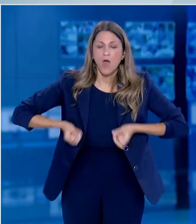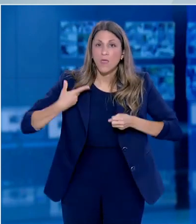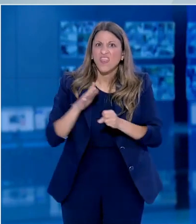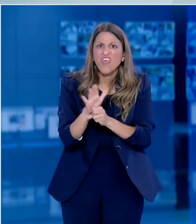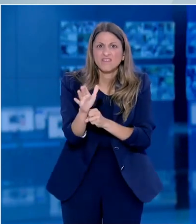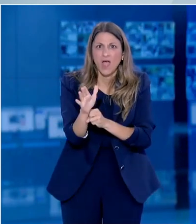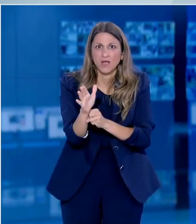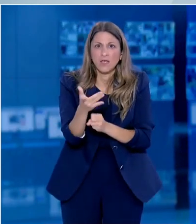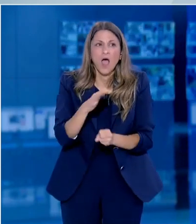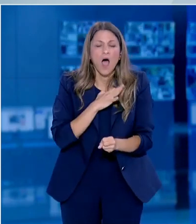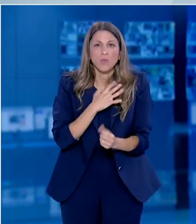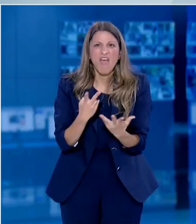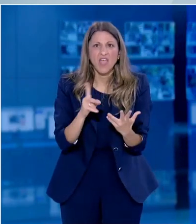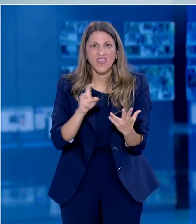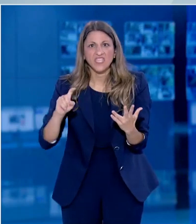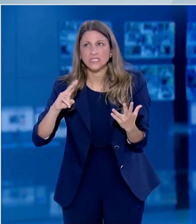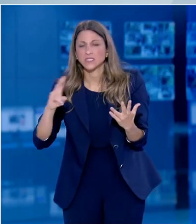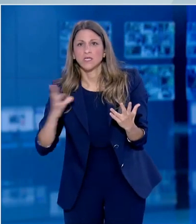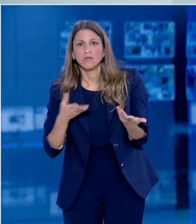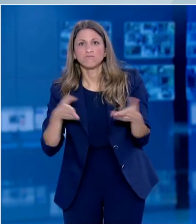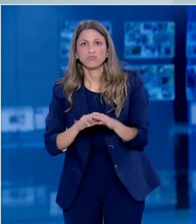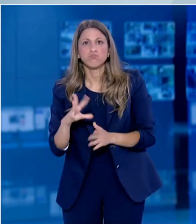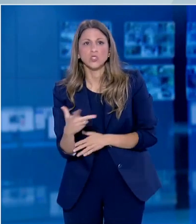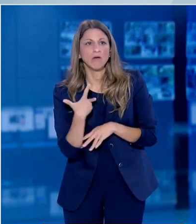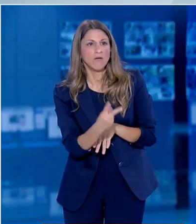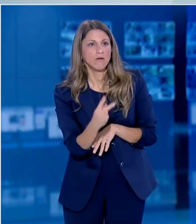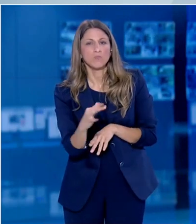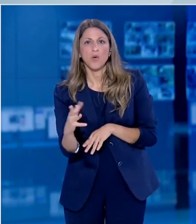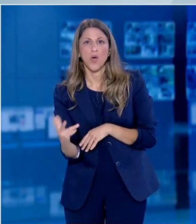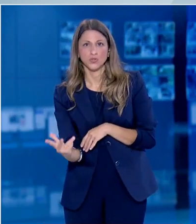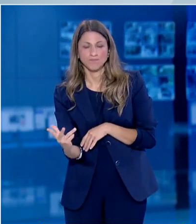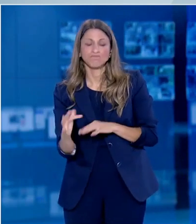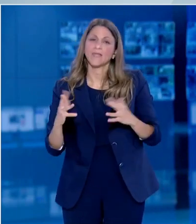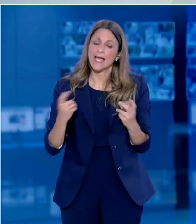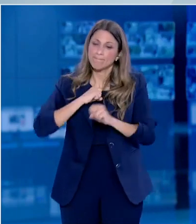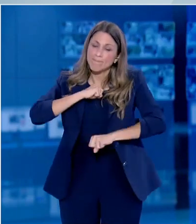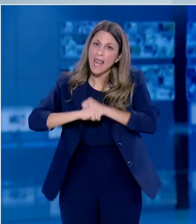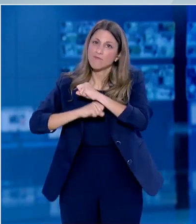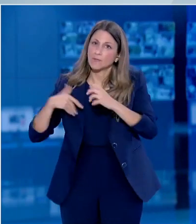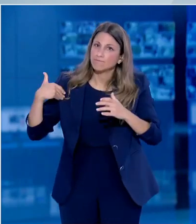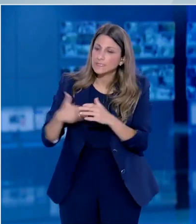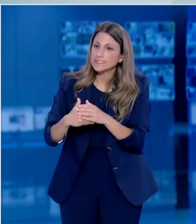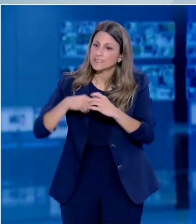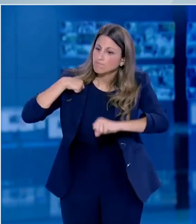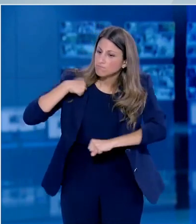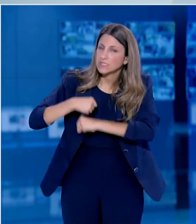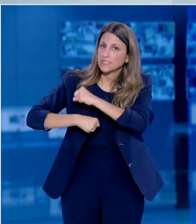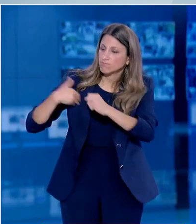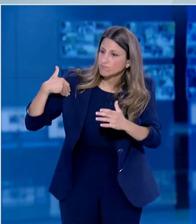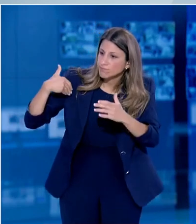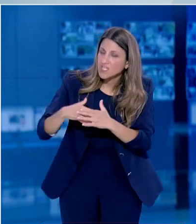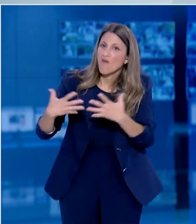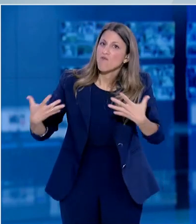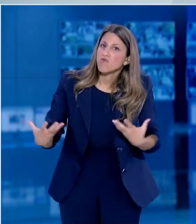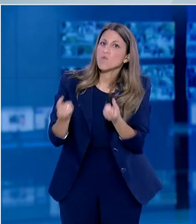υπαρκέσει για τα 7 δισεκατομμύρια ανθρώπους. Άρα ταυτόχρονα ενεργοποιούνται όλες οι δυνάμεις μαζί. Να βρούμε όσο δυνατόν περισσότερα